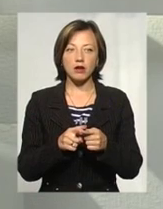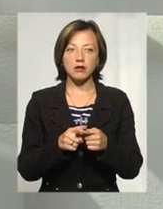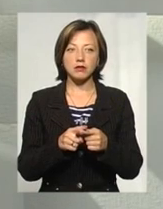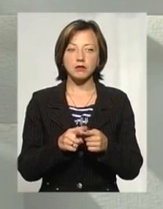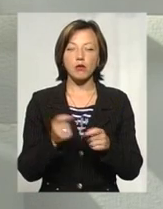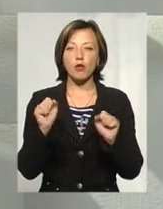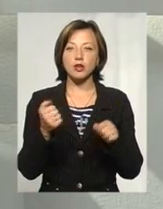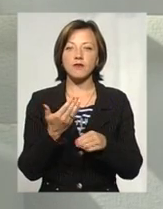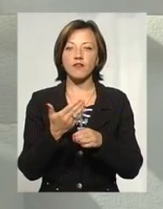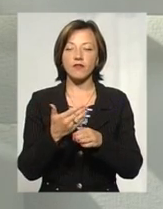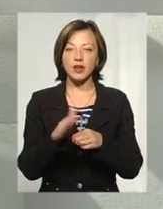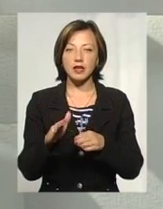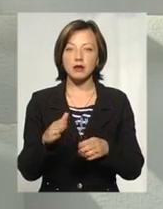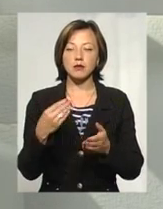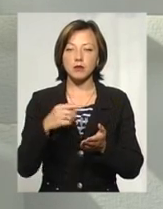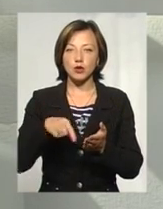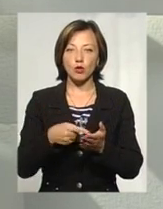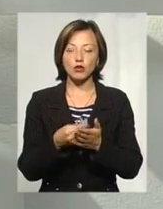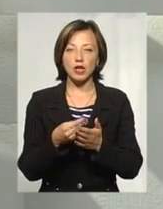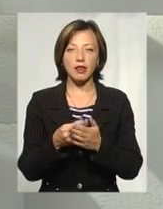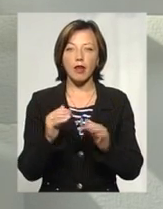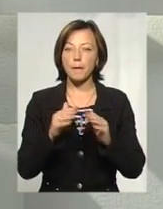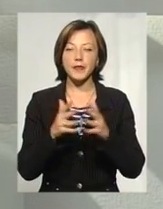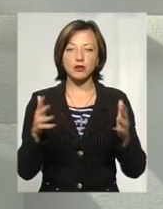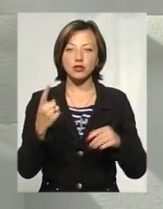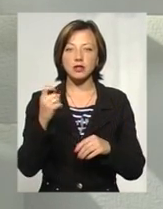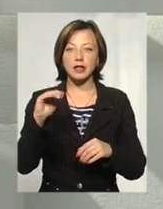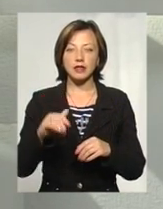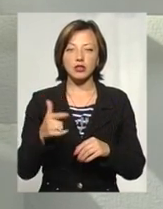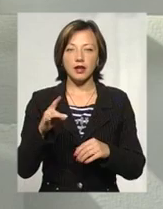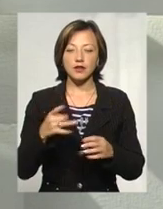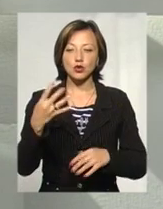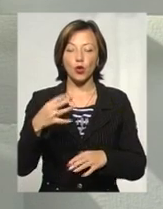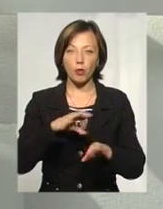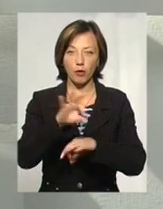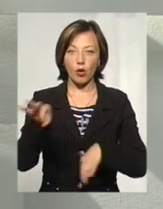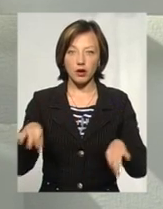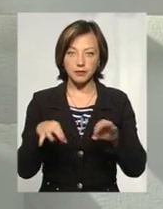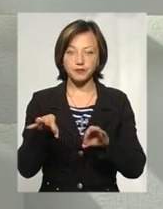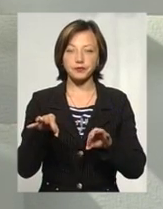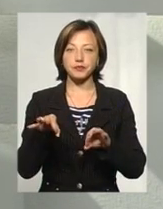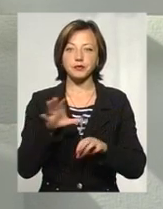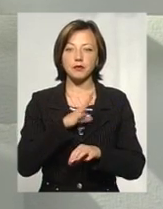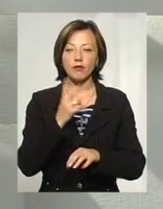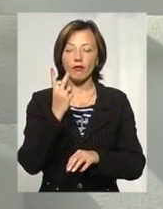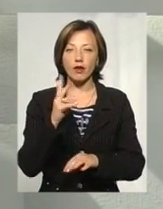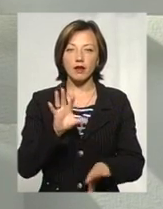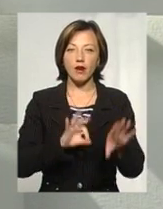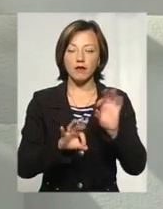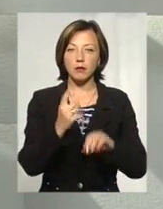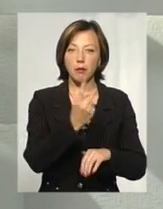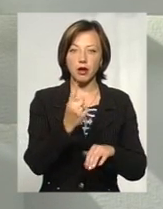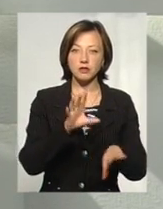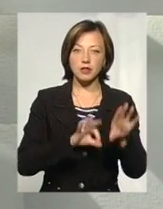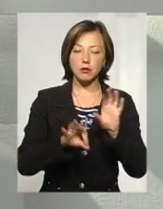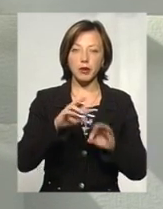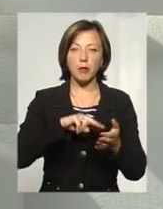можемо витратити з міського бюджету не більше 100 тисяч гривень. З 40 проєктів проходили два відбори. Перший відбір